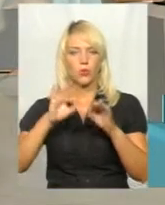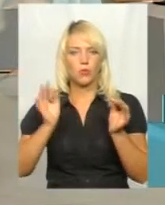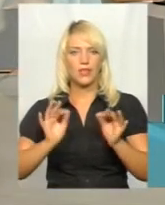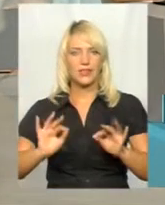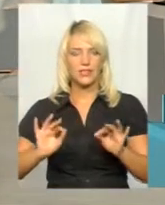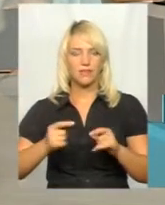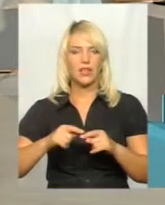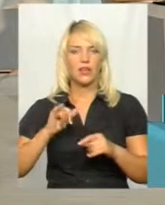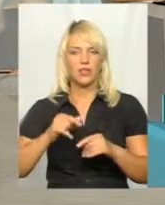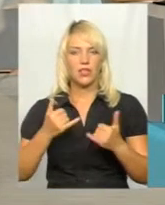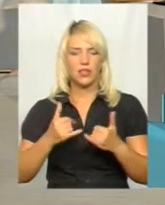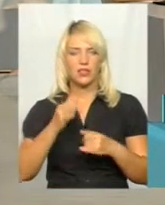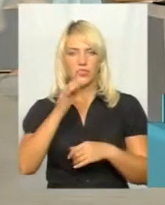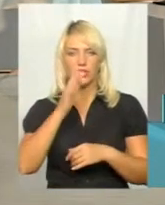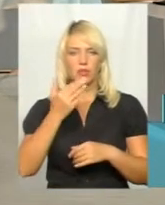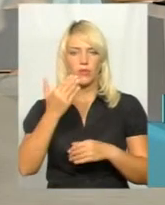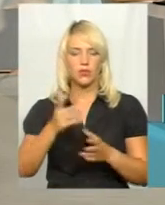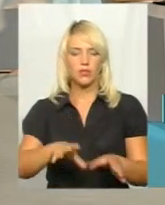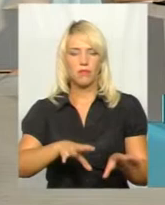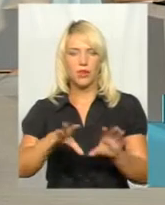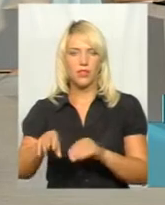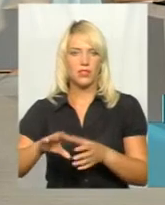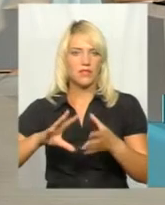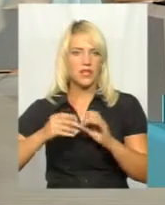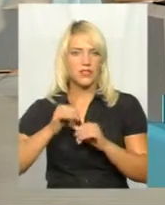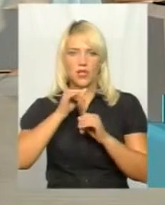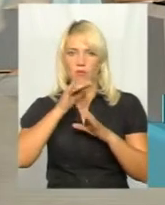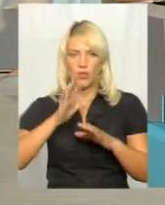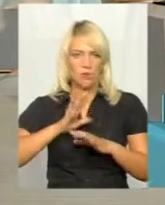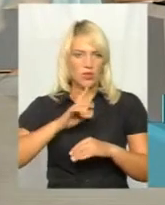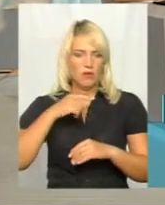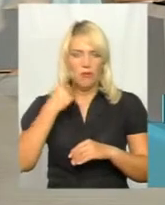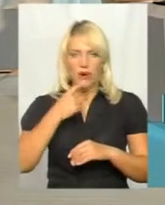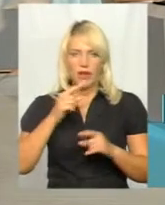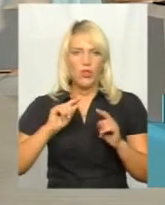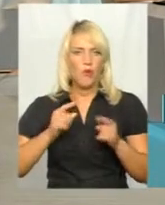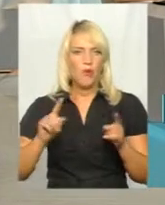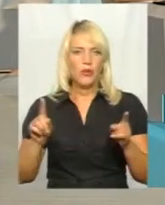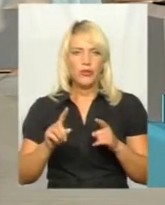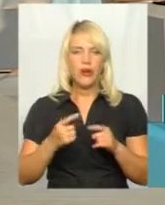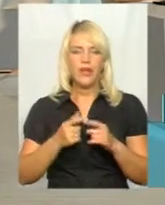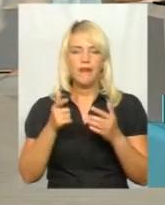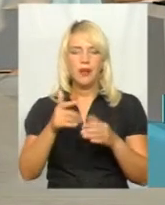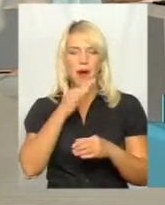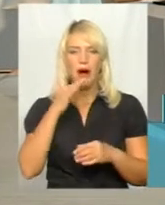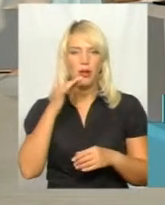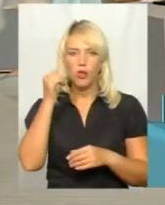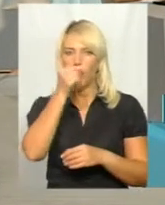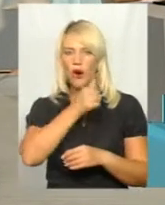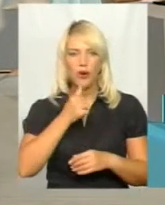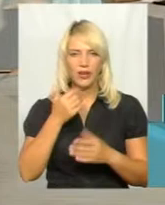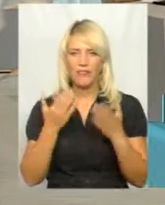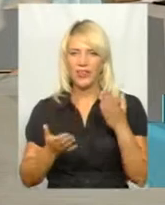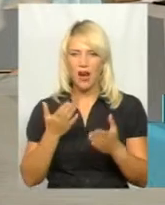І на даний час про її перенесення взагалі не може йтися мова, тому що їй стільки років, що, мабуть,